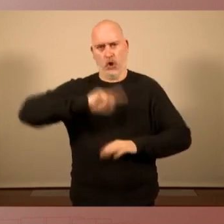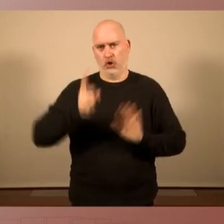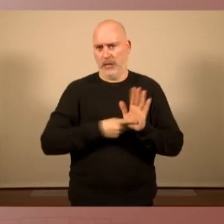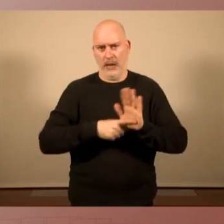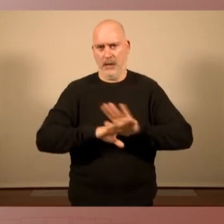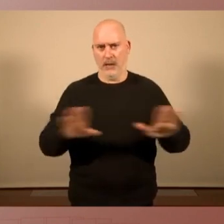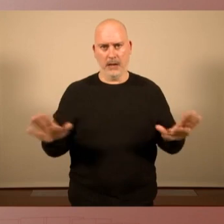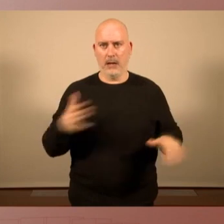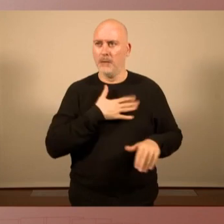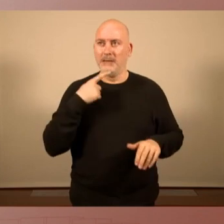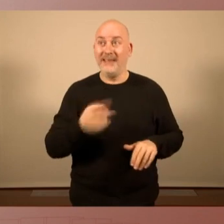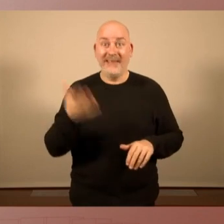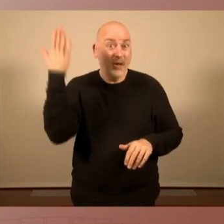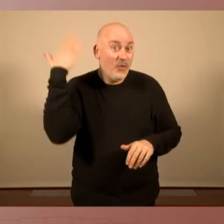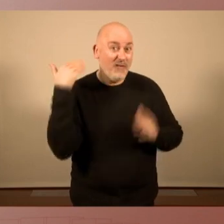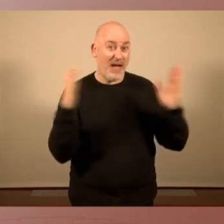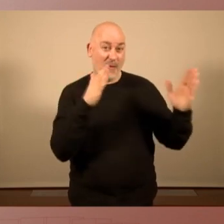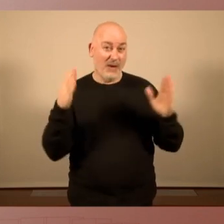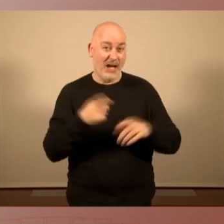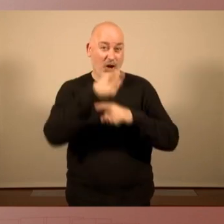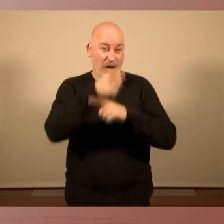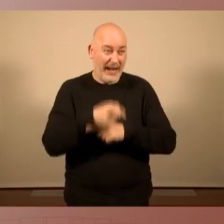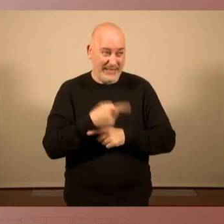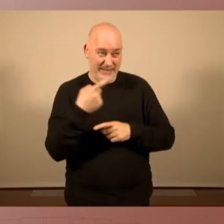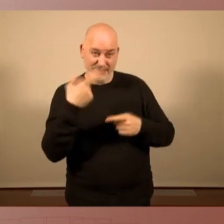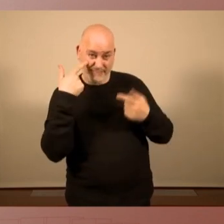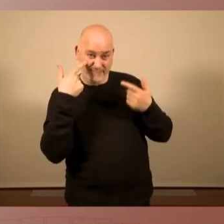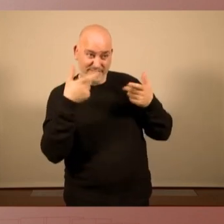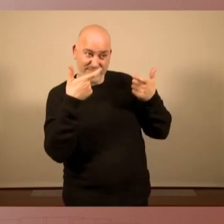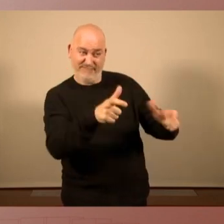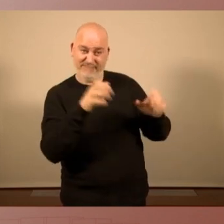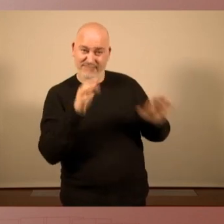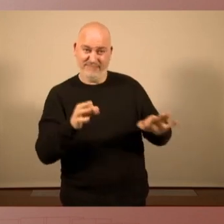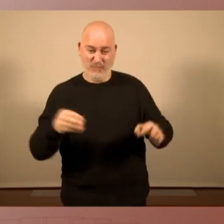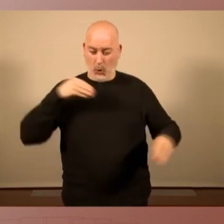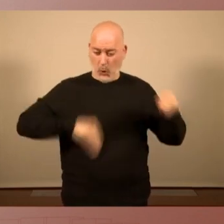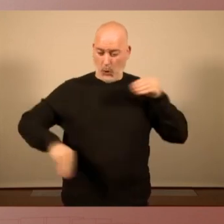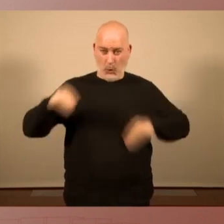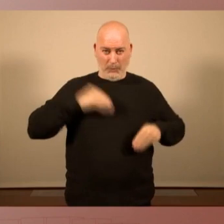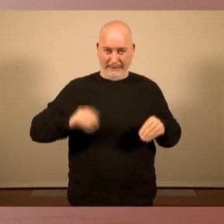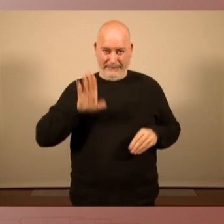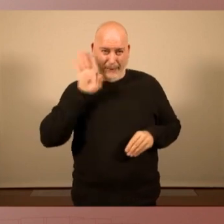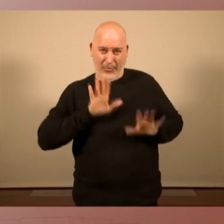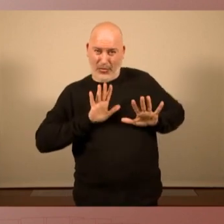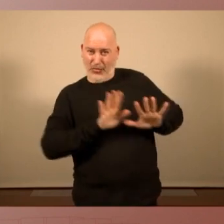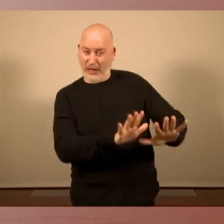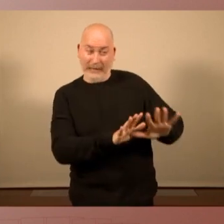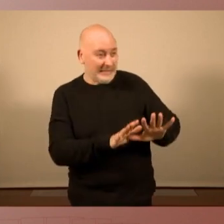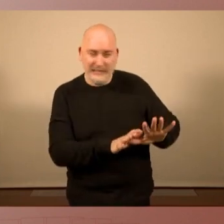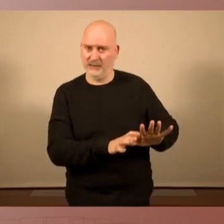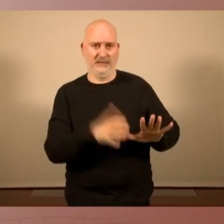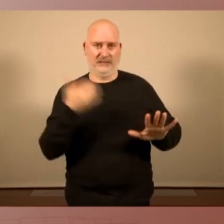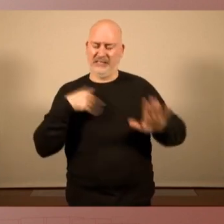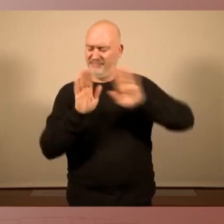un règim que considerem corrupte i en estat de putrefacció. Venim a subvertir l'ordre imperant.